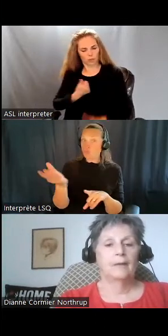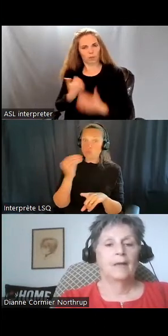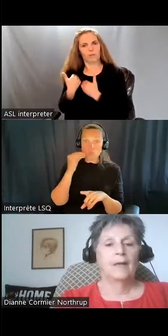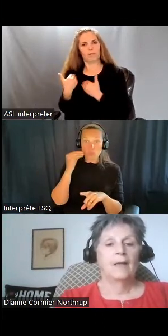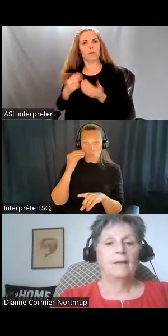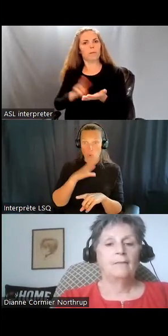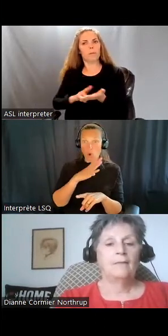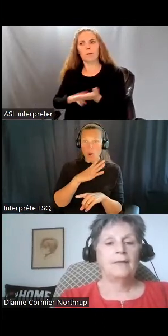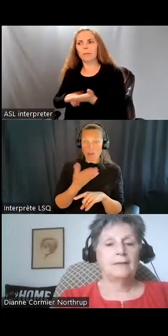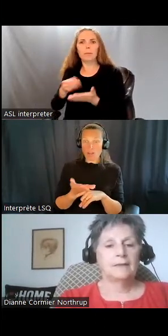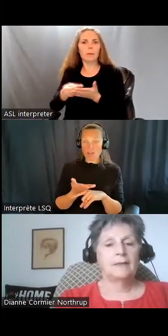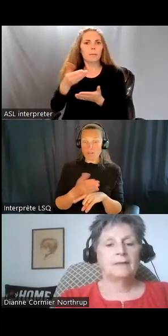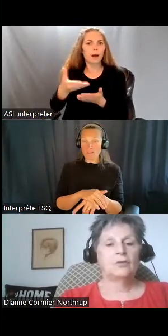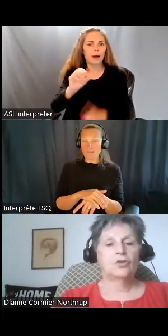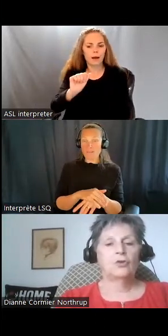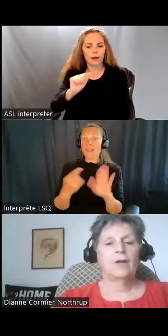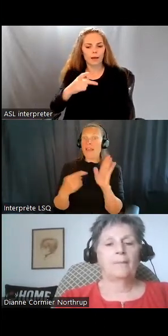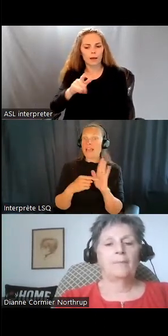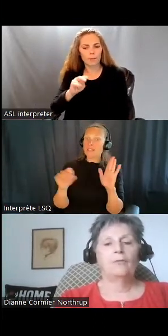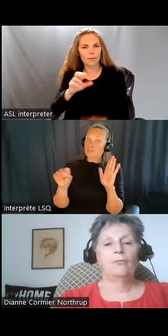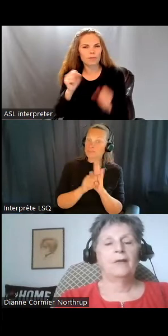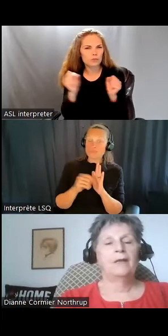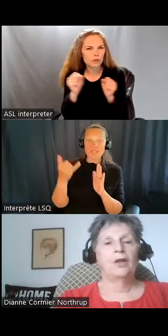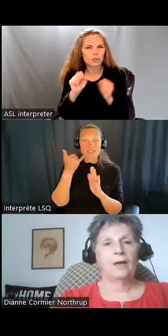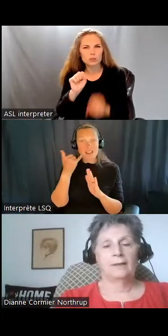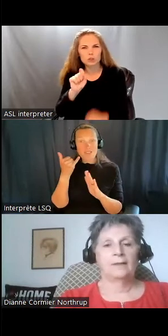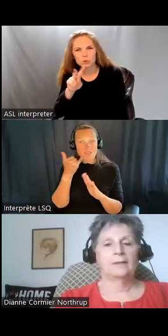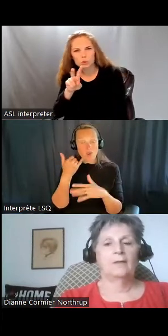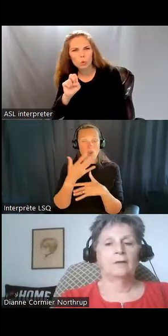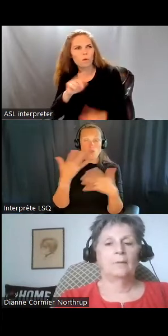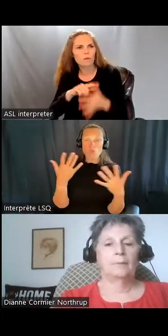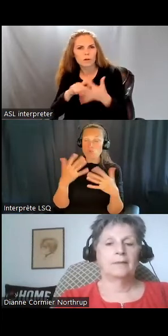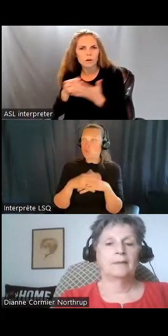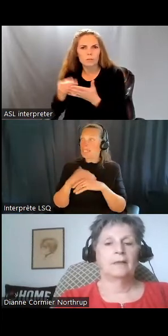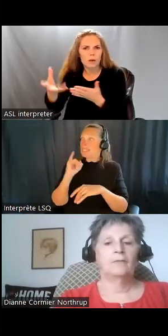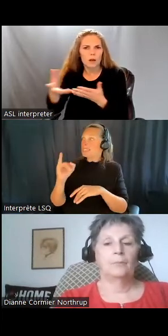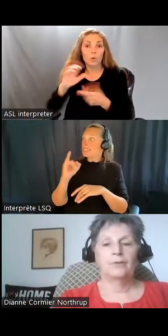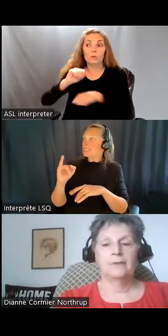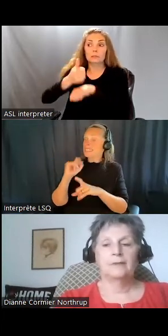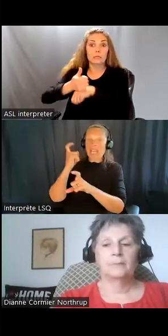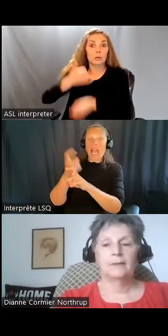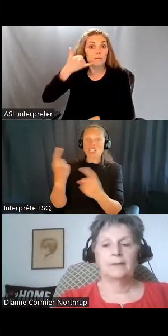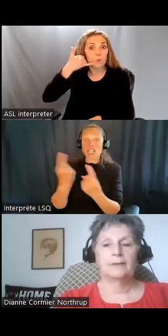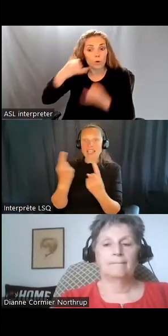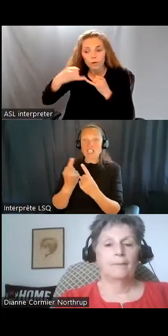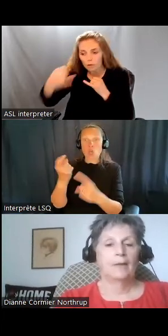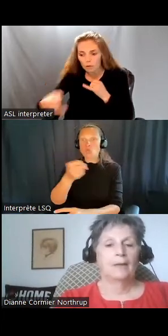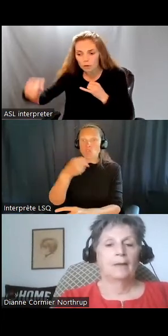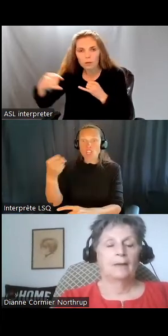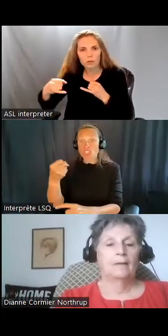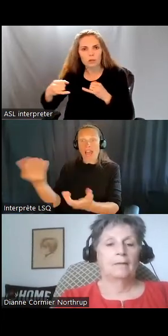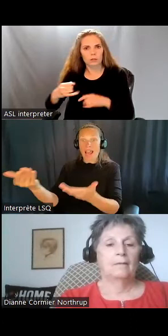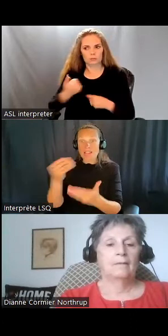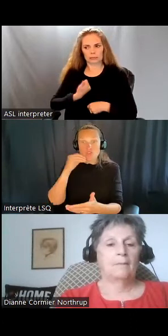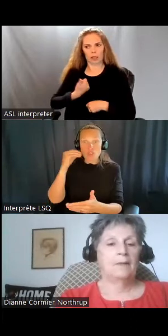vous la télé câble et le téléphone ou si vous achetez un appareil électroménager et ça, quelle que soit la